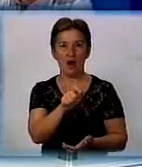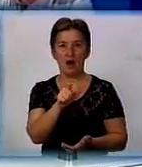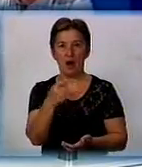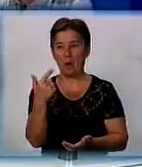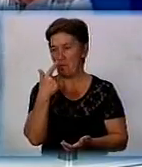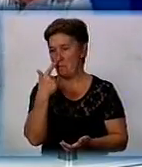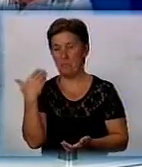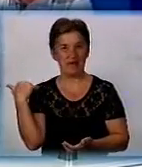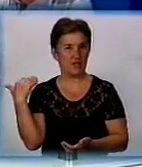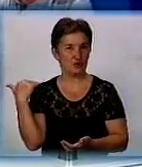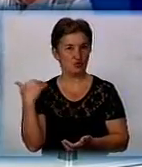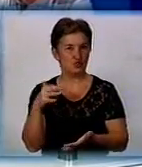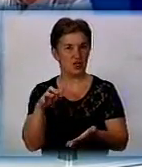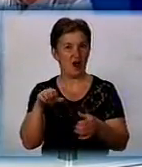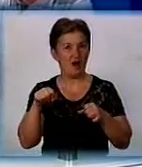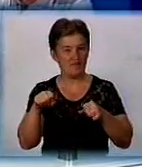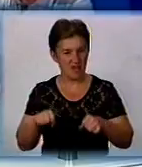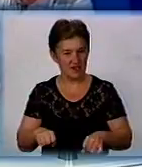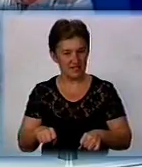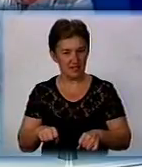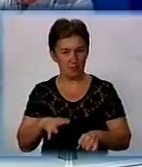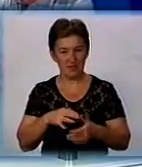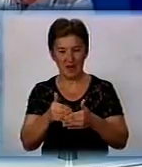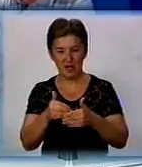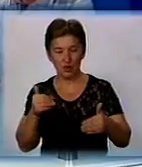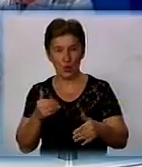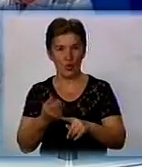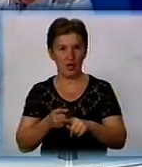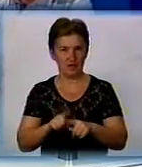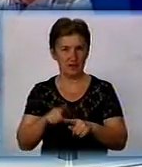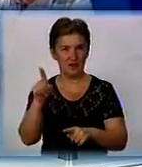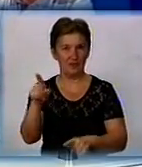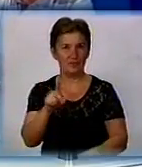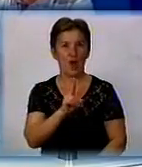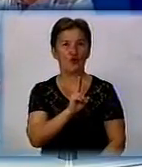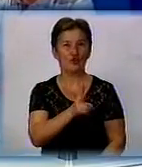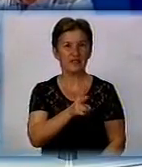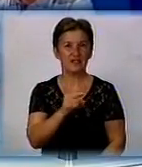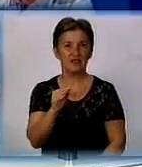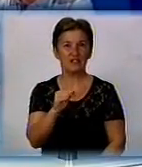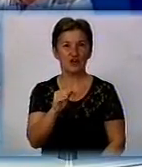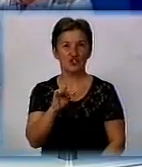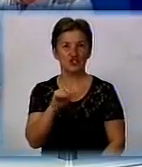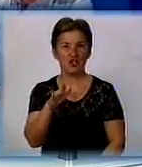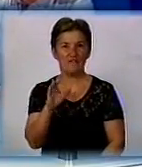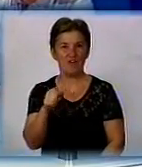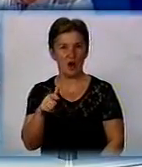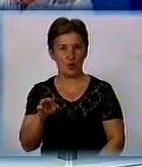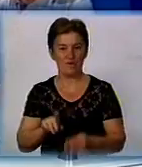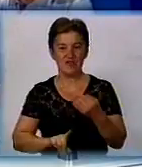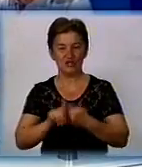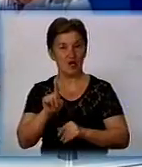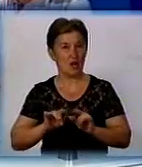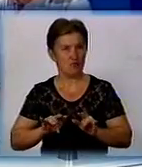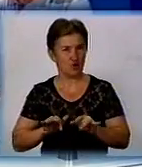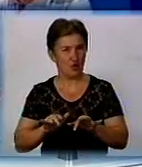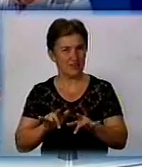власть, вона була до цього у власті. Константин Живага. Спочатку, якщо тут процес пішов, а